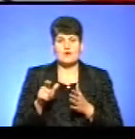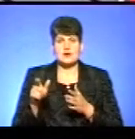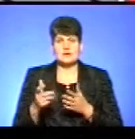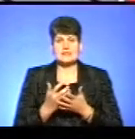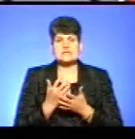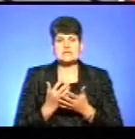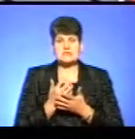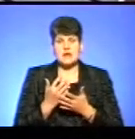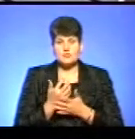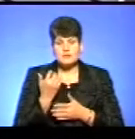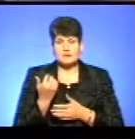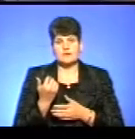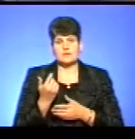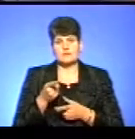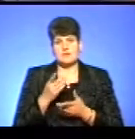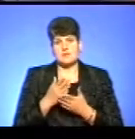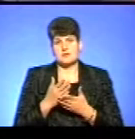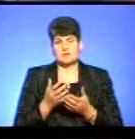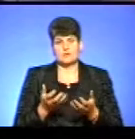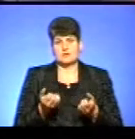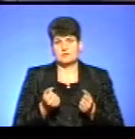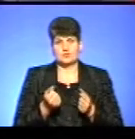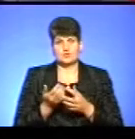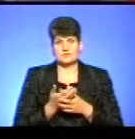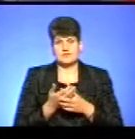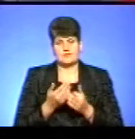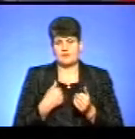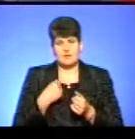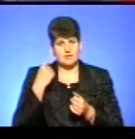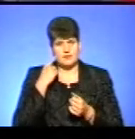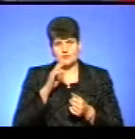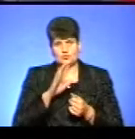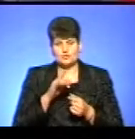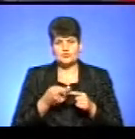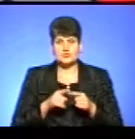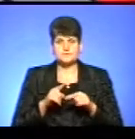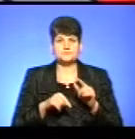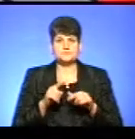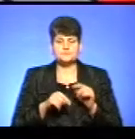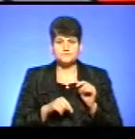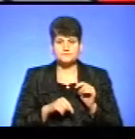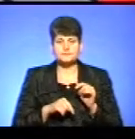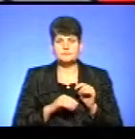заробітках, вона має отримувати субсидію. Я не думаю, що ця родина тоді не отримує